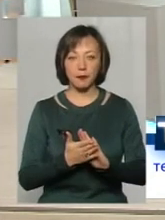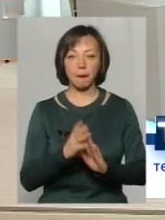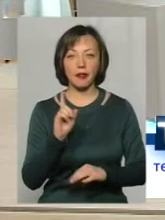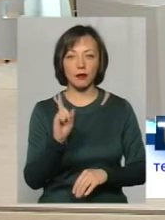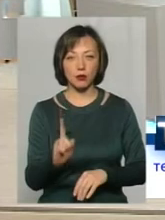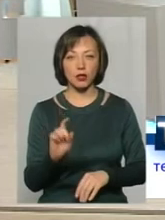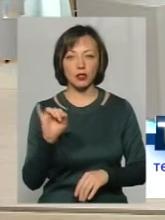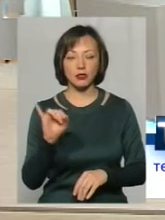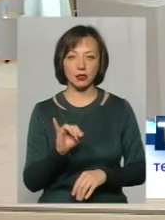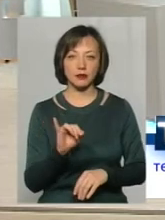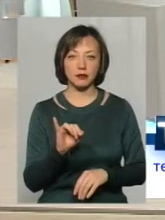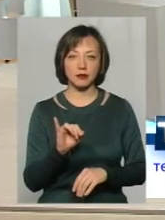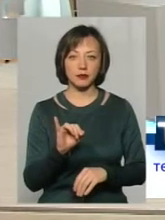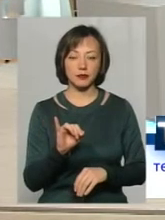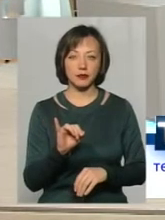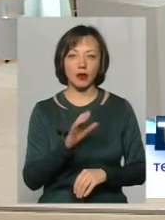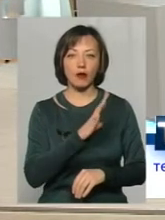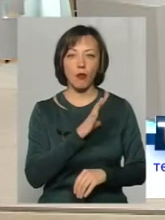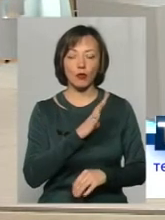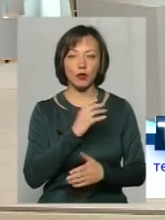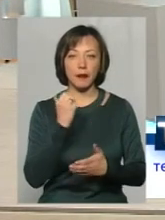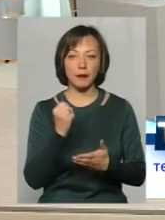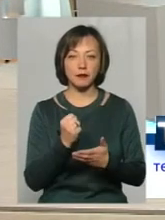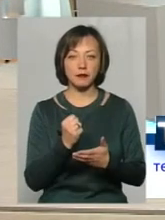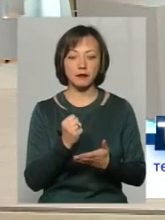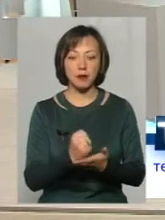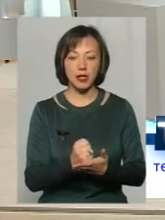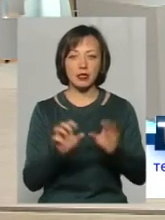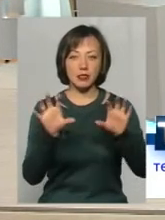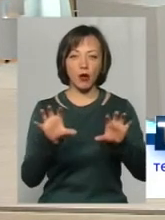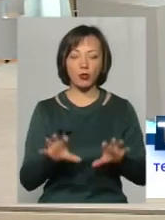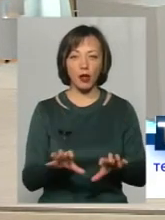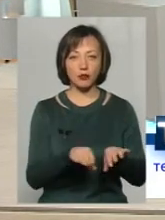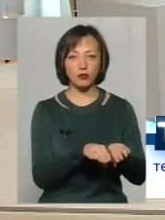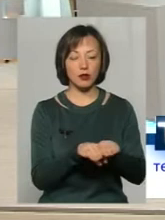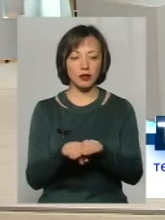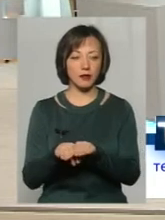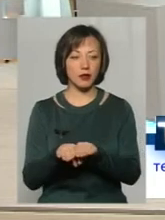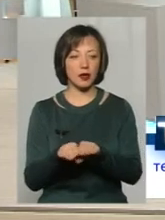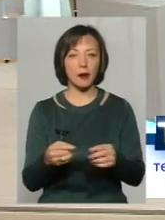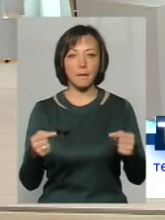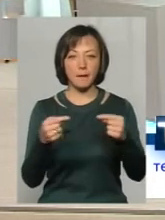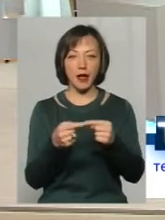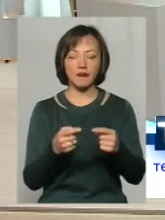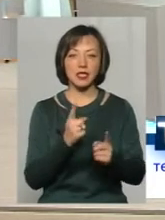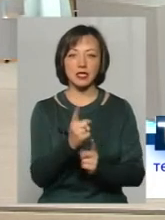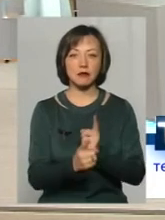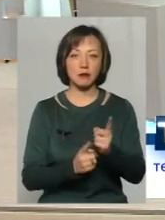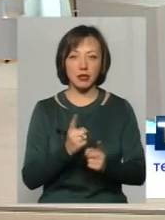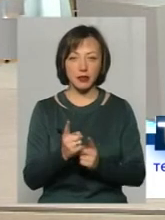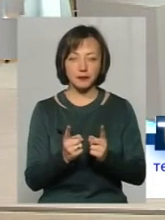були прийняті на законодавчому рівні певні зміни, і